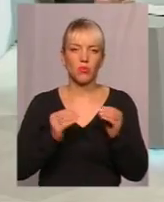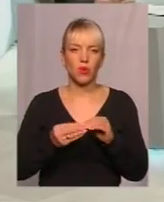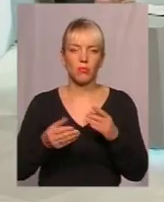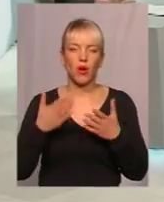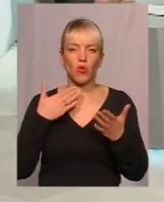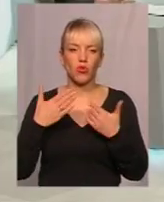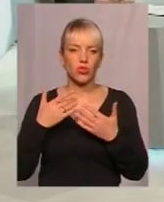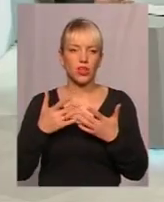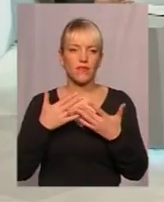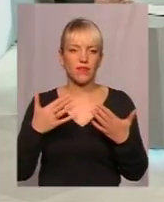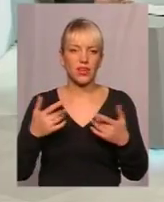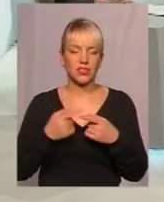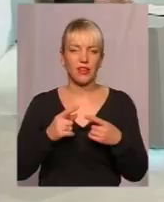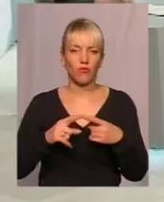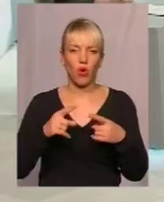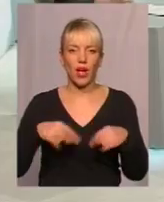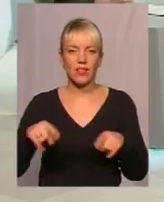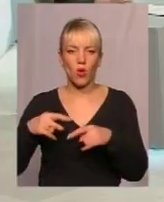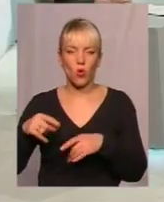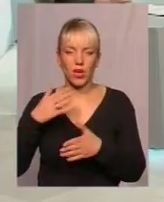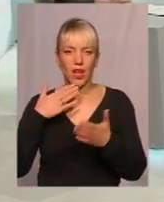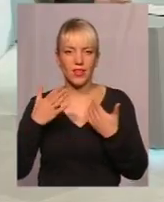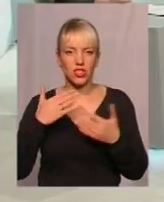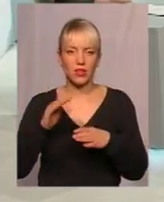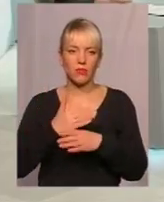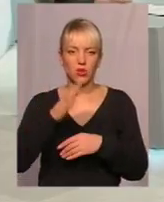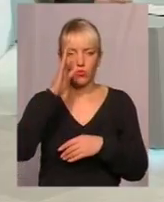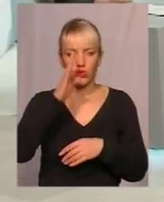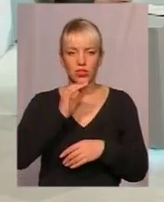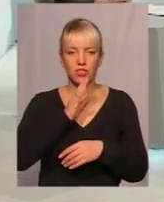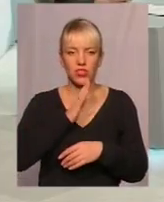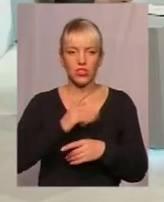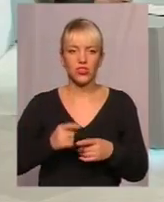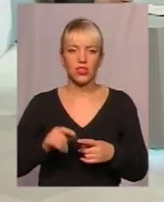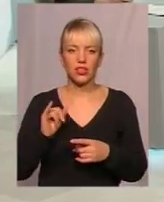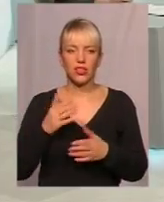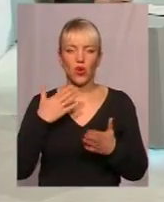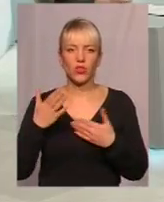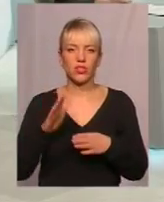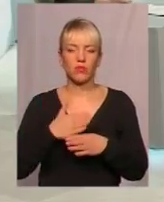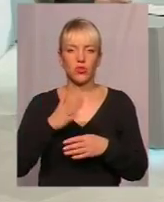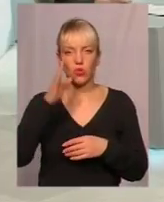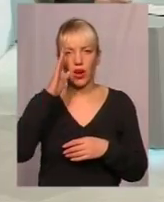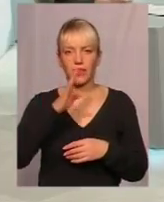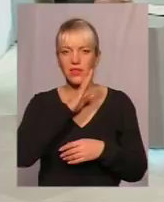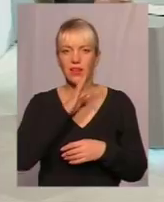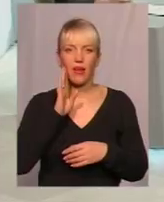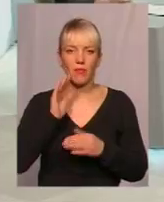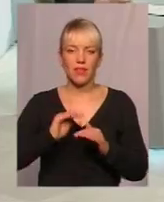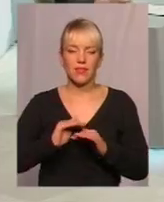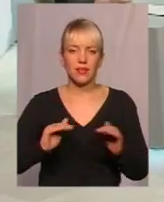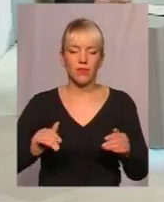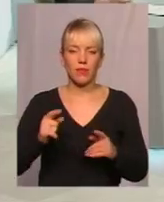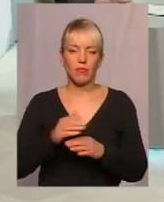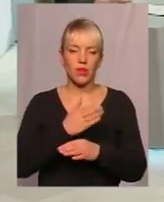разных его категориях отношения между мужчиной и женщиной отношения между родителями и детьми между